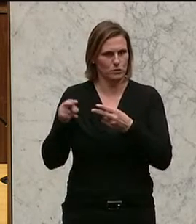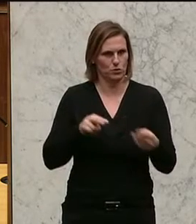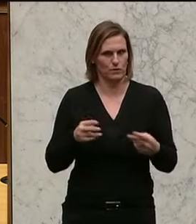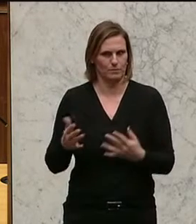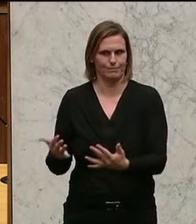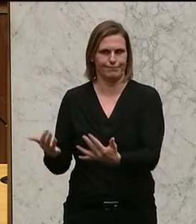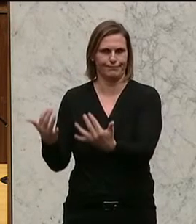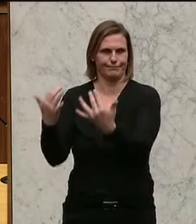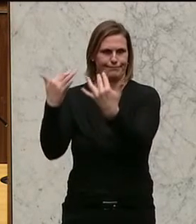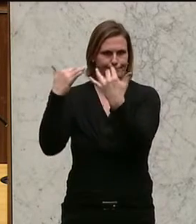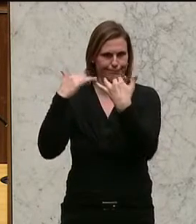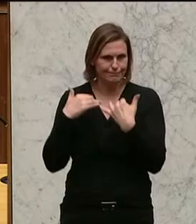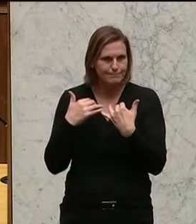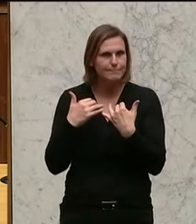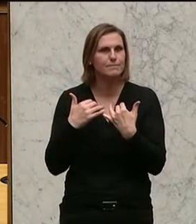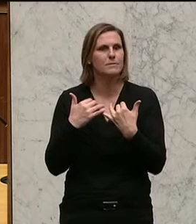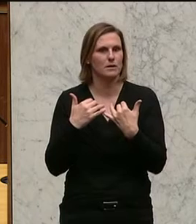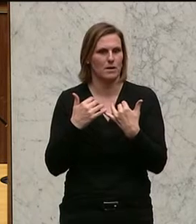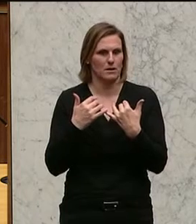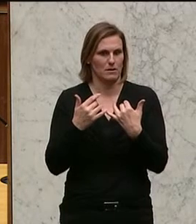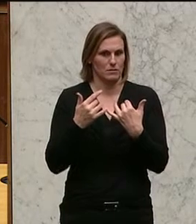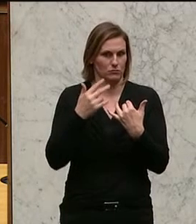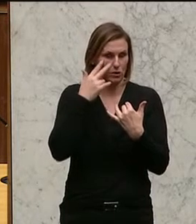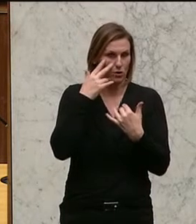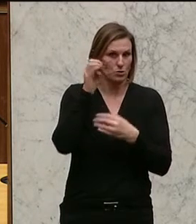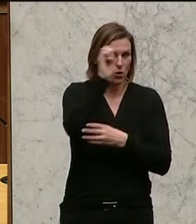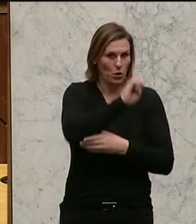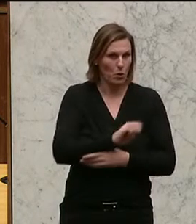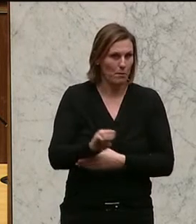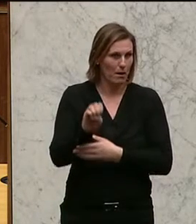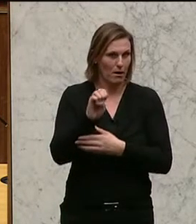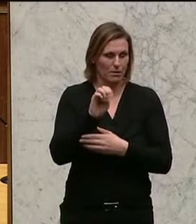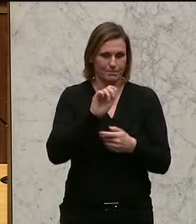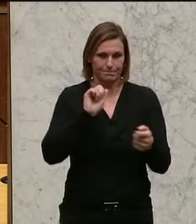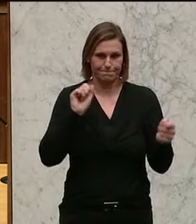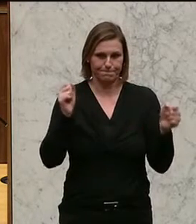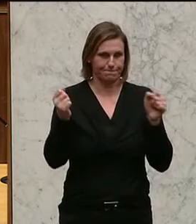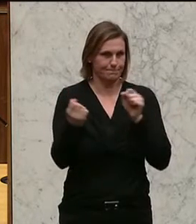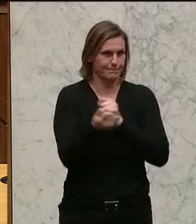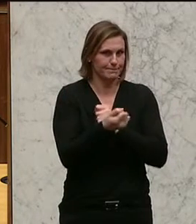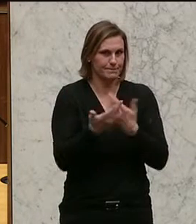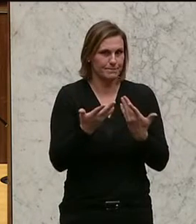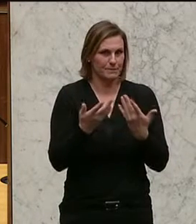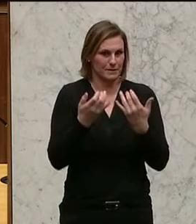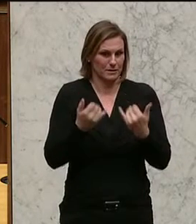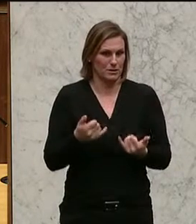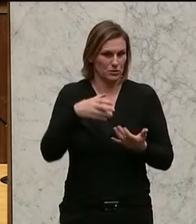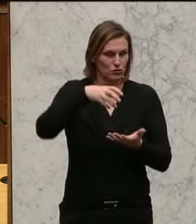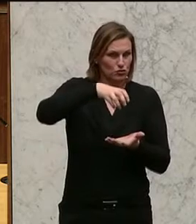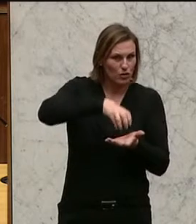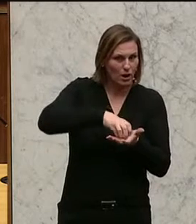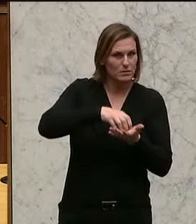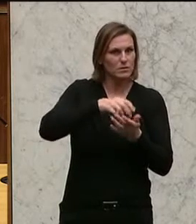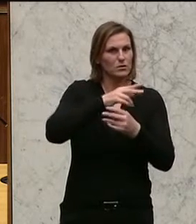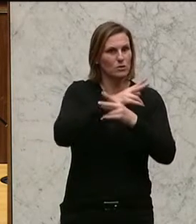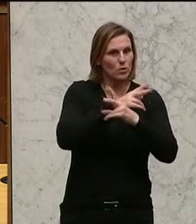führt dazu, dass Europa sein Gesicht in einer Weise ändert, die unübersehbar ist. Wir sind dabei, dass Städte in Österreich, in